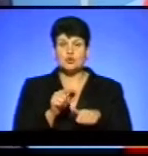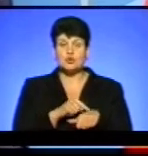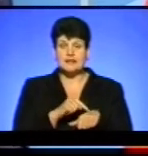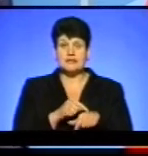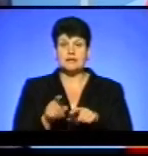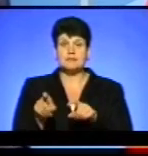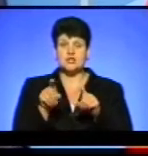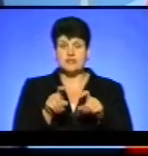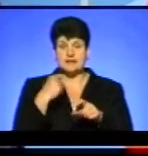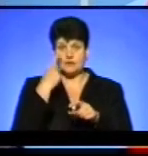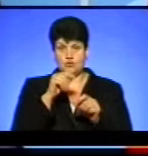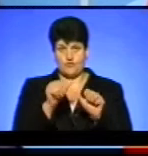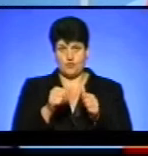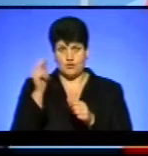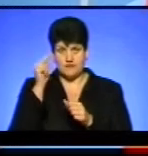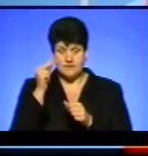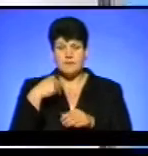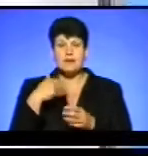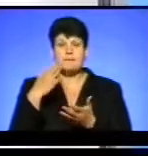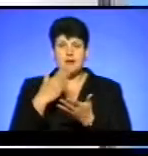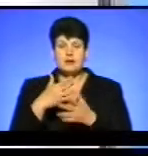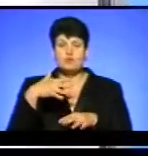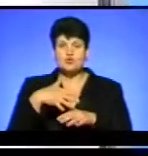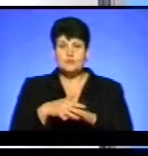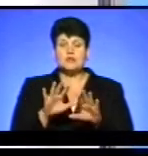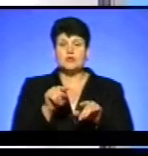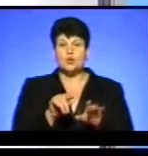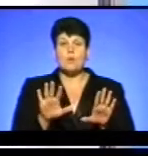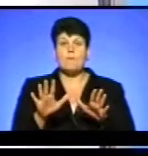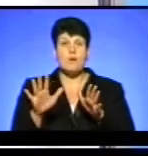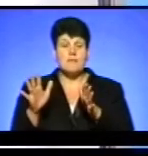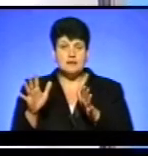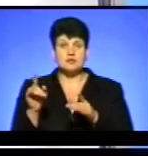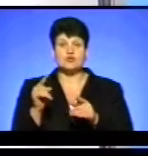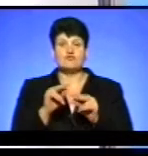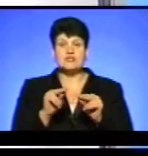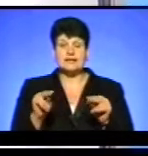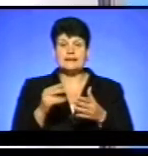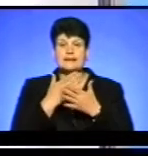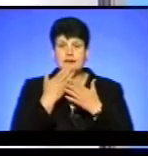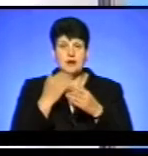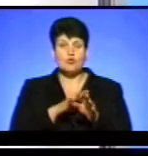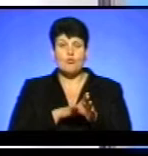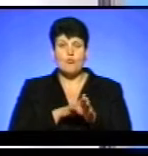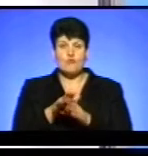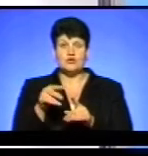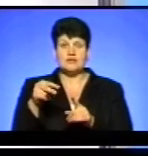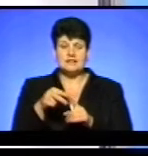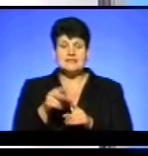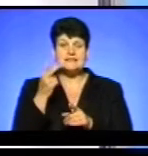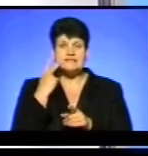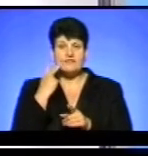індивідуальну форму навчання. Ми маємо розуміти той момент, що вчителі, які не мають повного навантаження, завжди